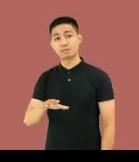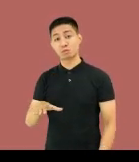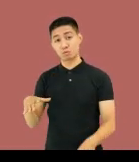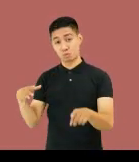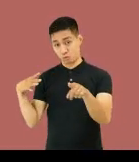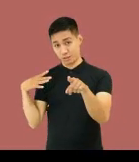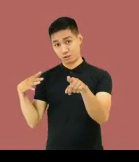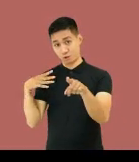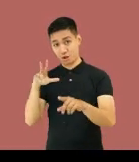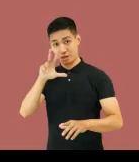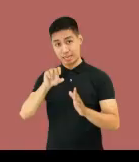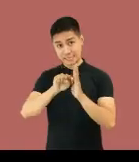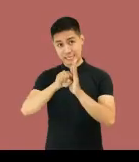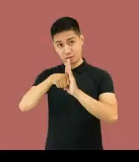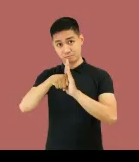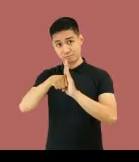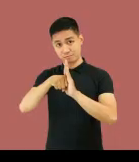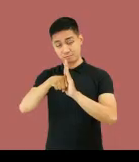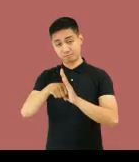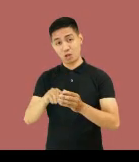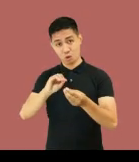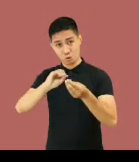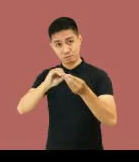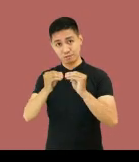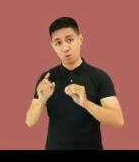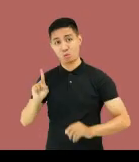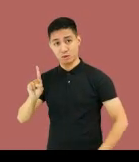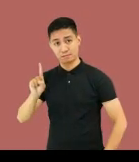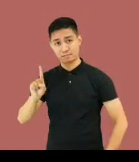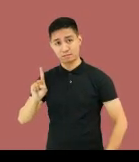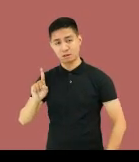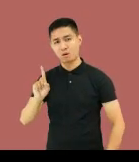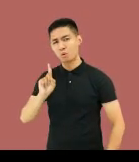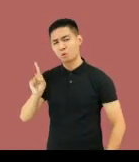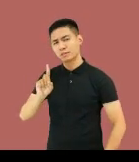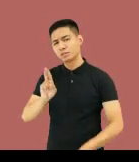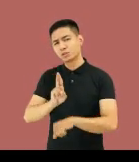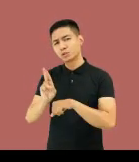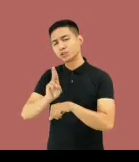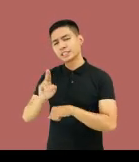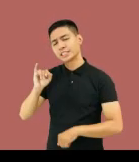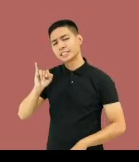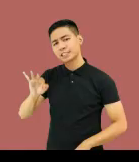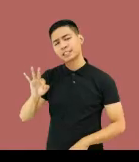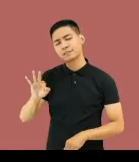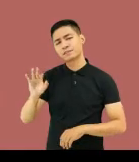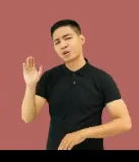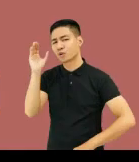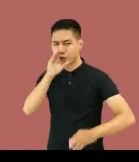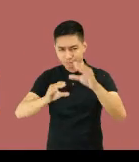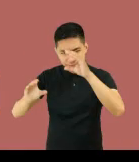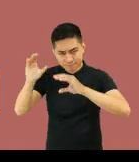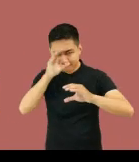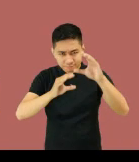Bibigan kita ng tatlong segundo. Unang bilang, Alin sa sumusunod ang ginagamit